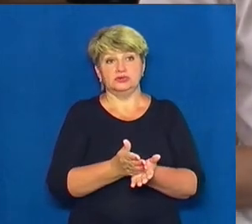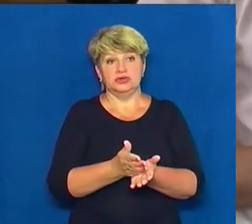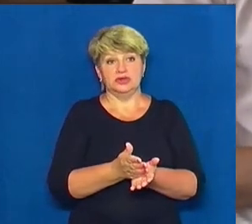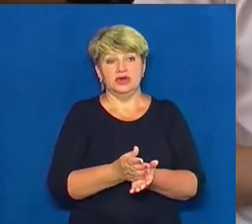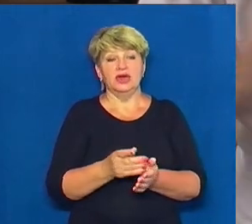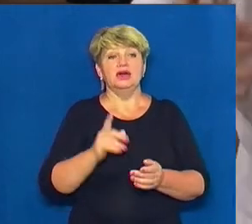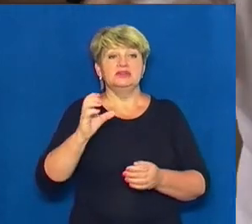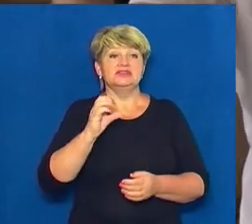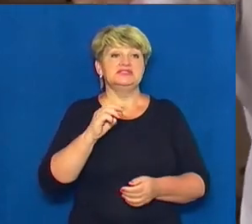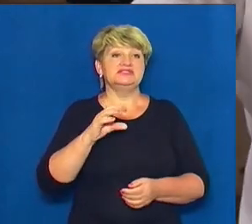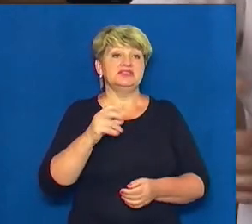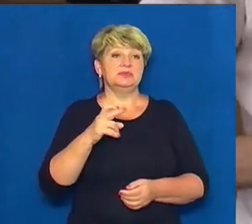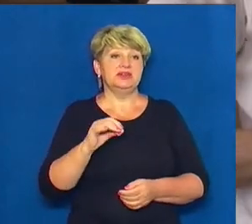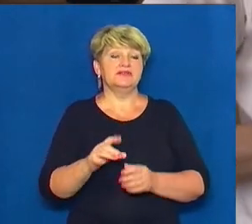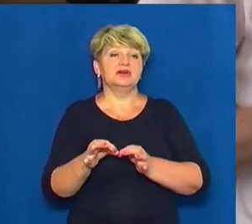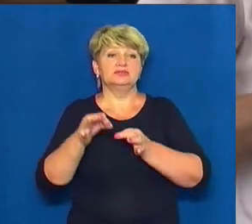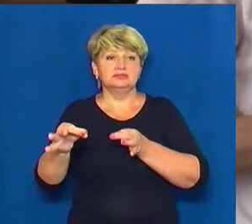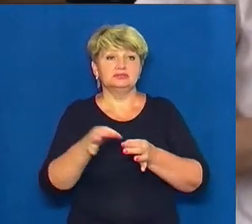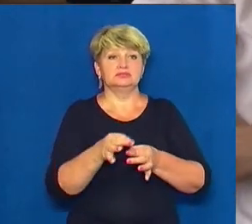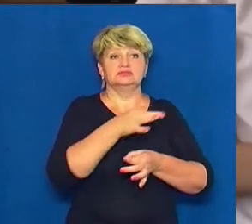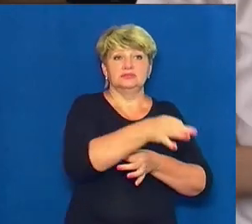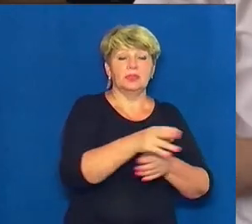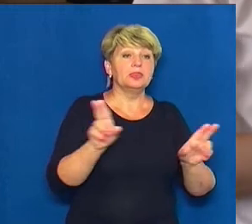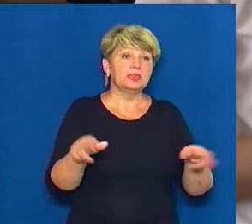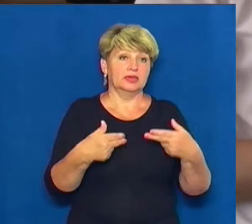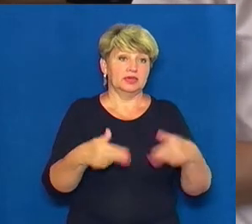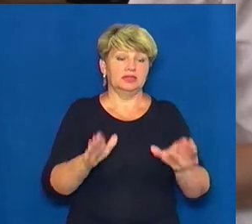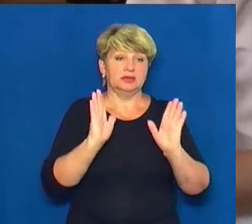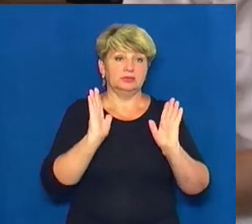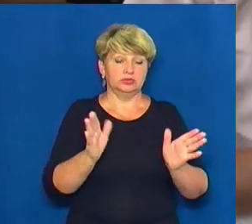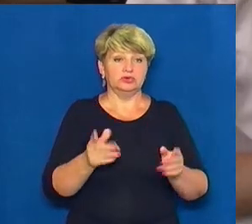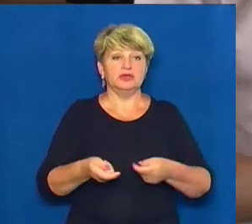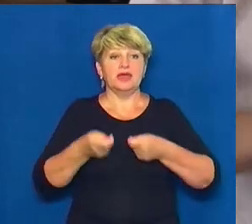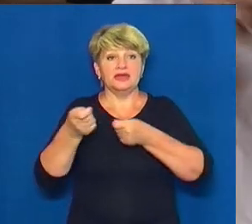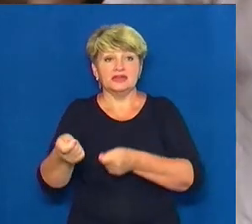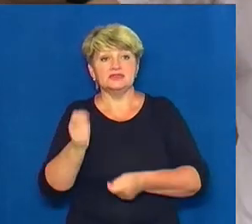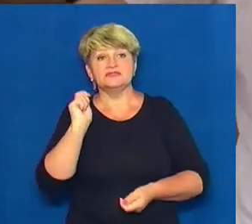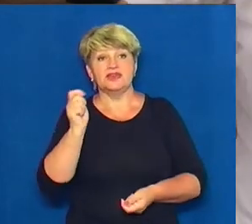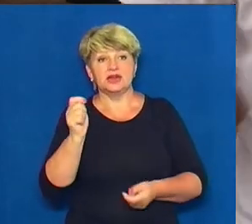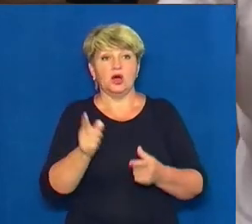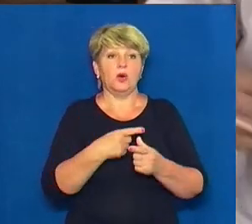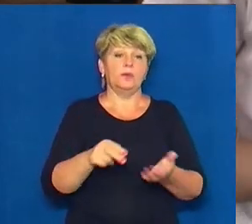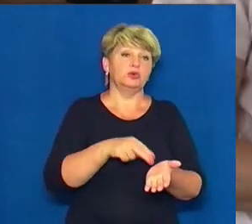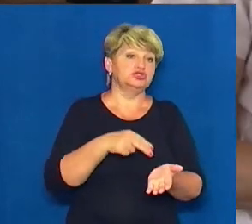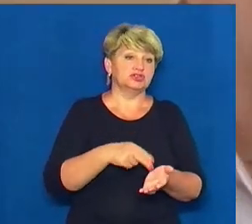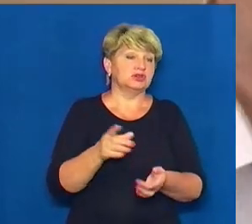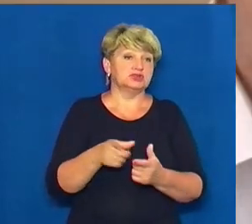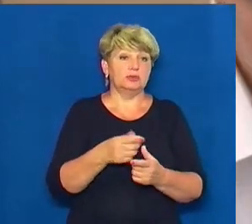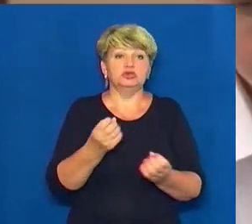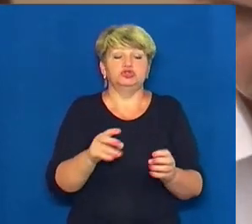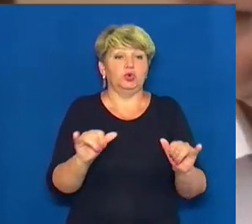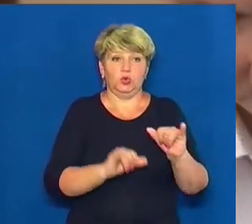Стеблівська в Стебльові, Корсуньк в Корсунькій. Не потрібно буде їздити за довідками в Зенігородку, або Черкаси, або ще кудись.